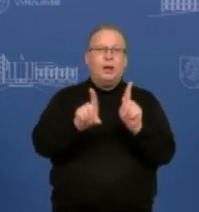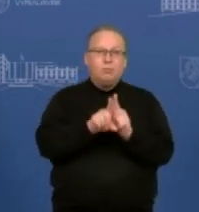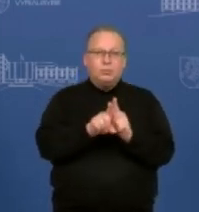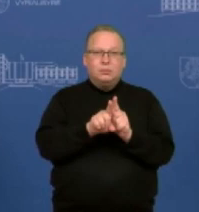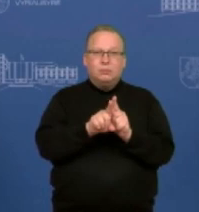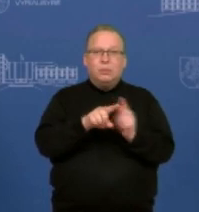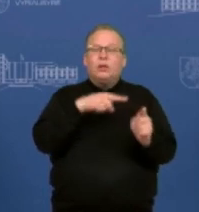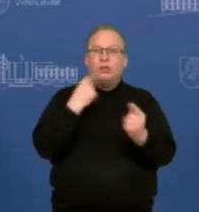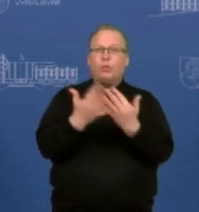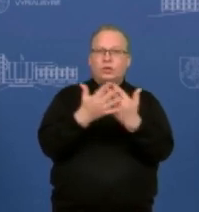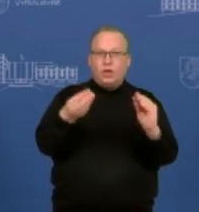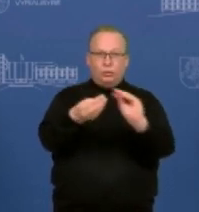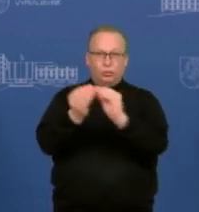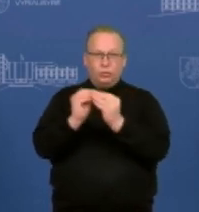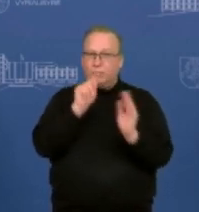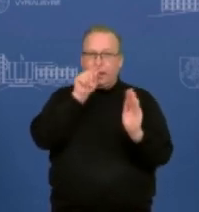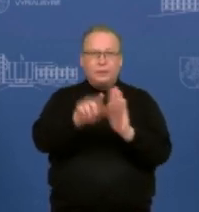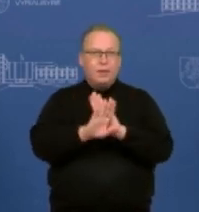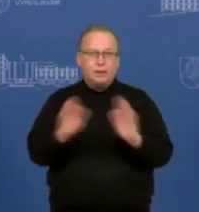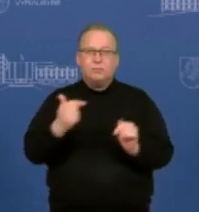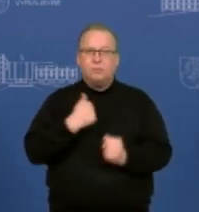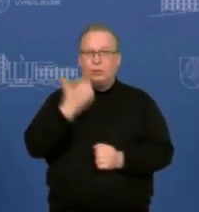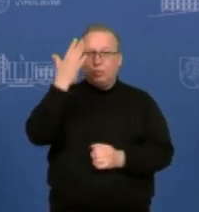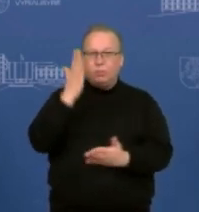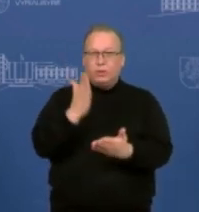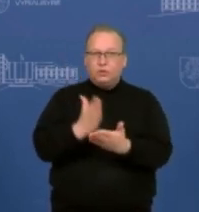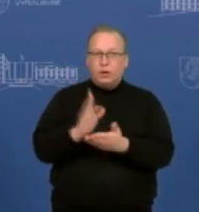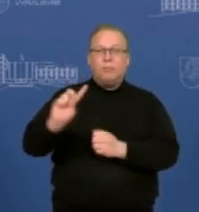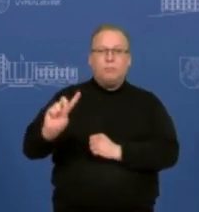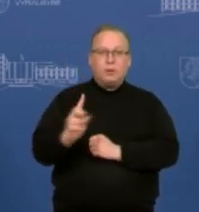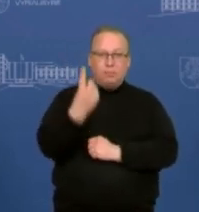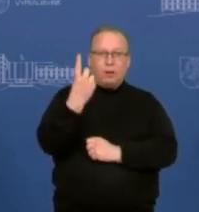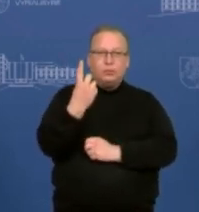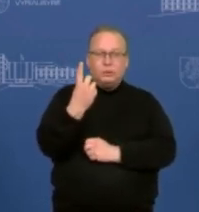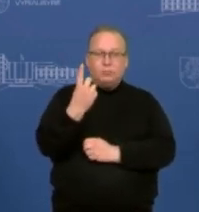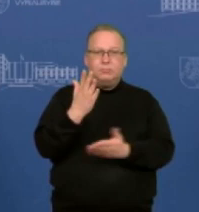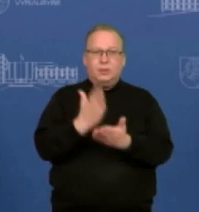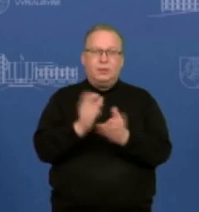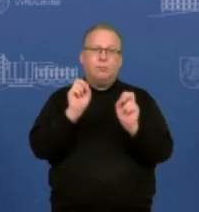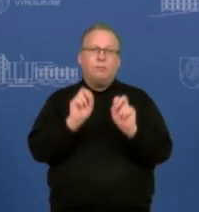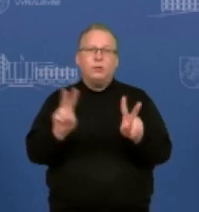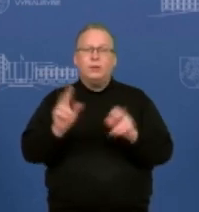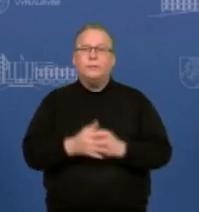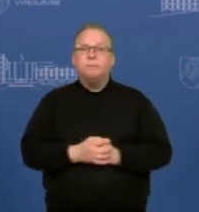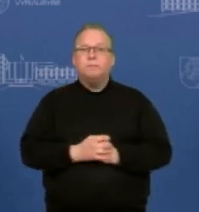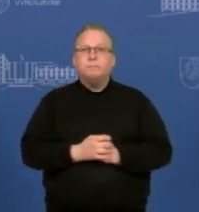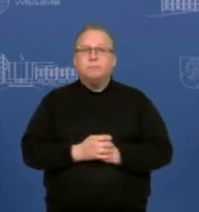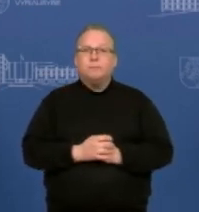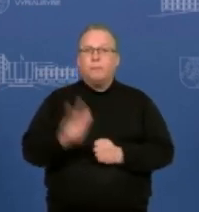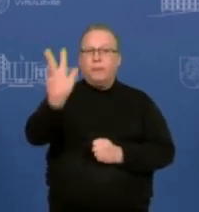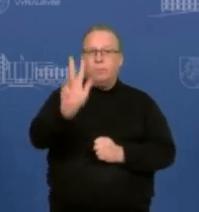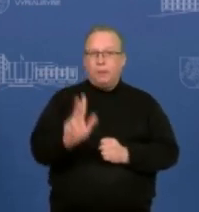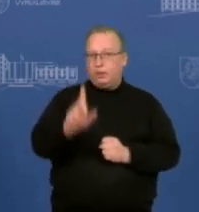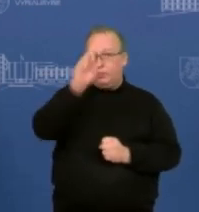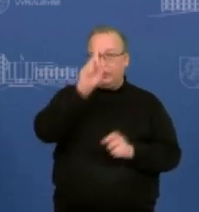daugą šalių formatų. Taip tariant, mano nuomonė, kur yra pirmiausia, tai turi būti paradadama, jauktinės atūtuose. Ir Baltijos